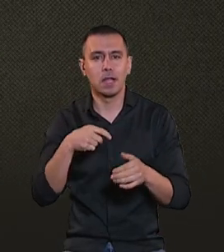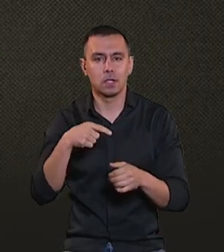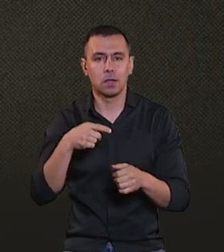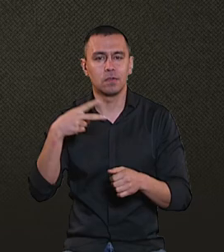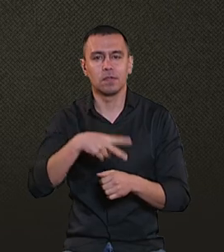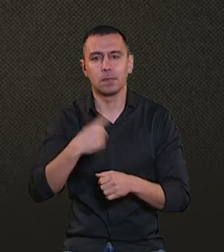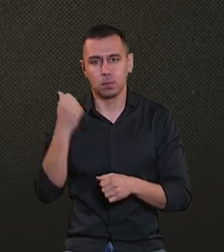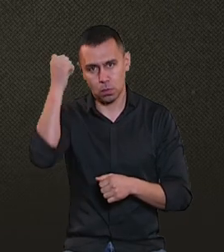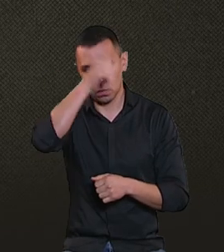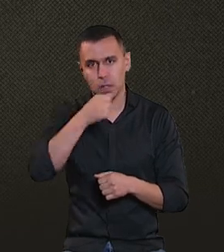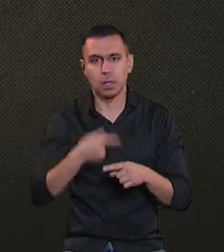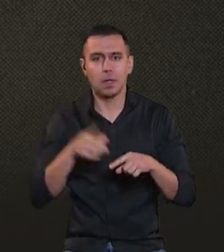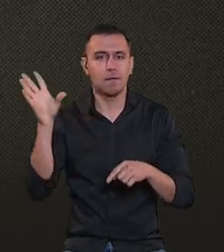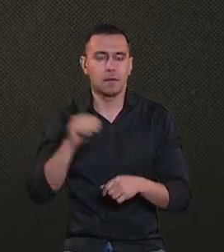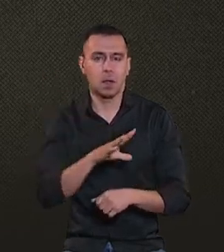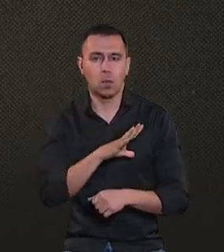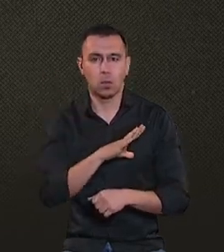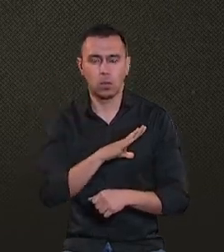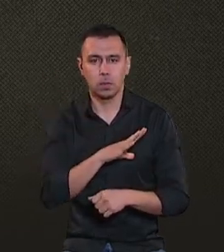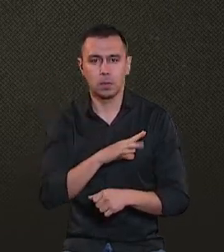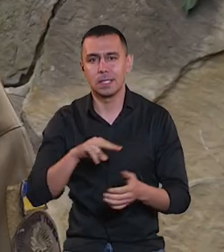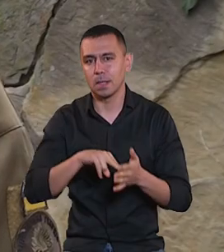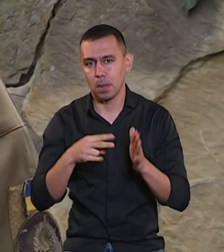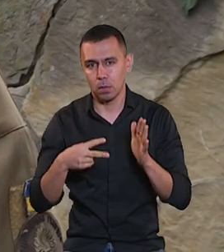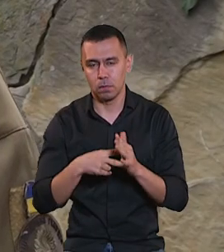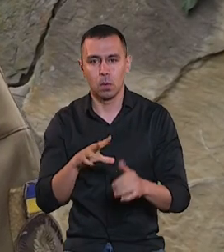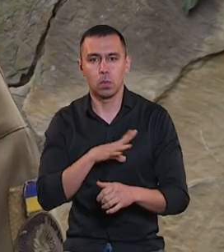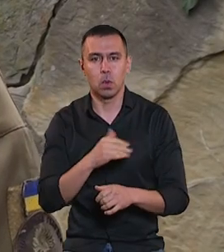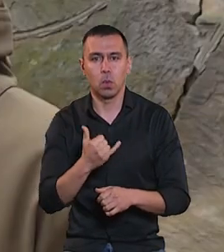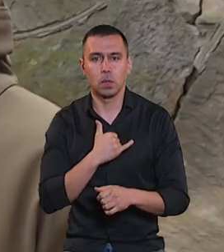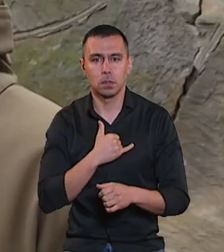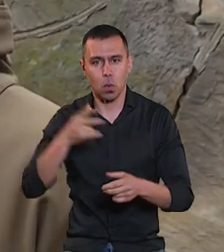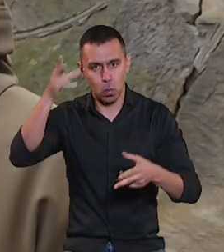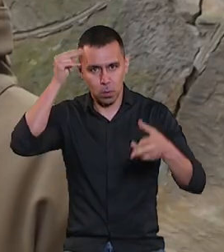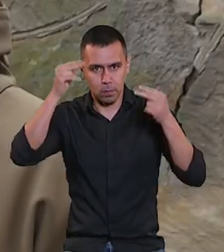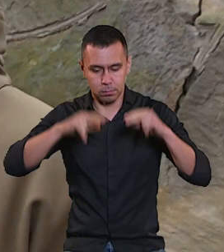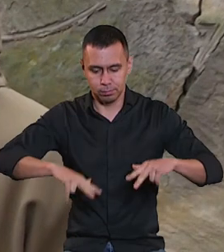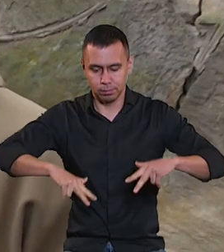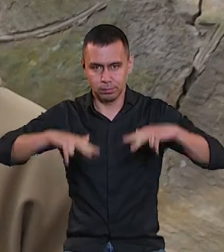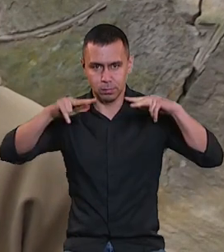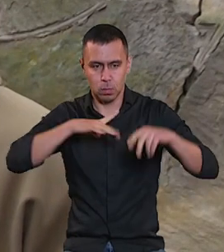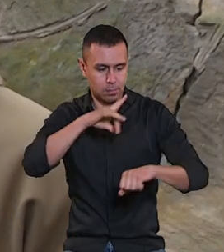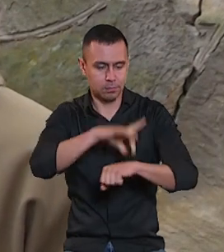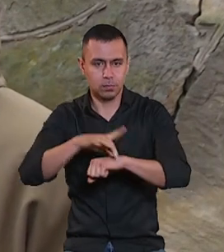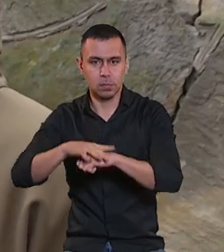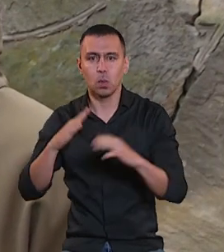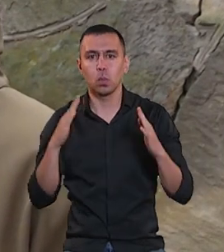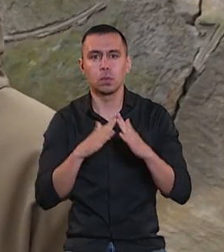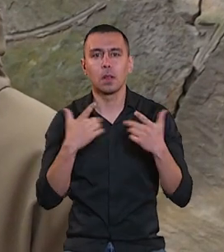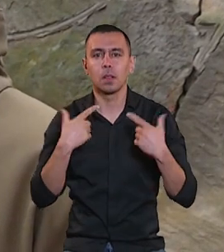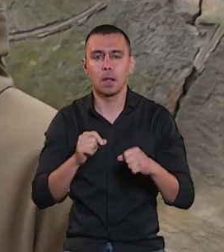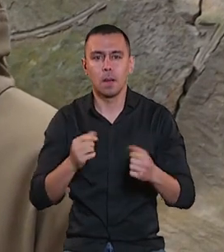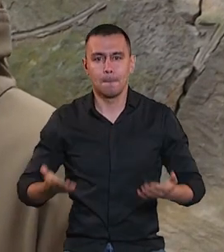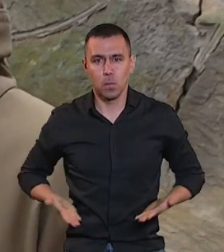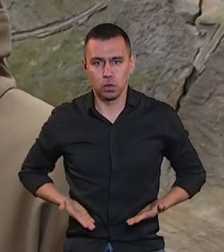році. Це все було заплановано, була в нас аеророзвідка, був піднятий коптер, було виявлено будинок, в якому